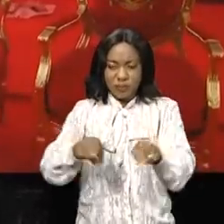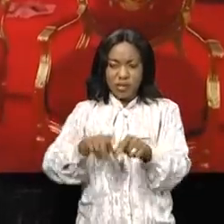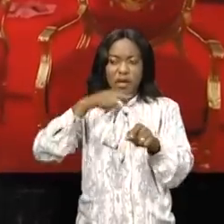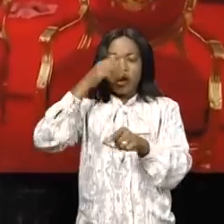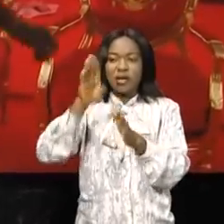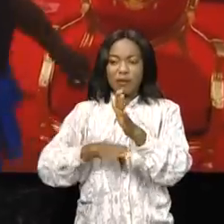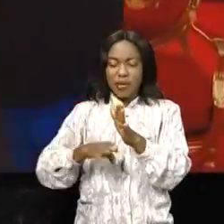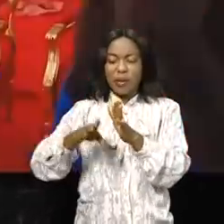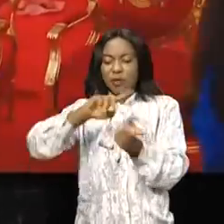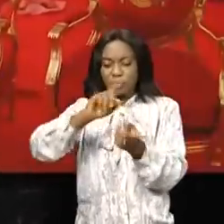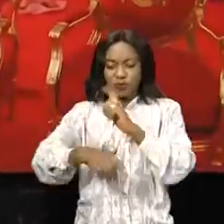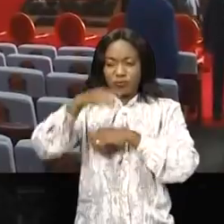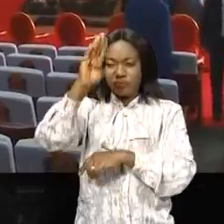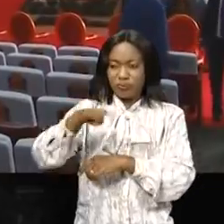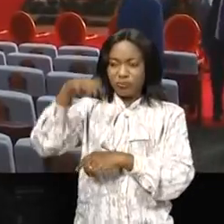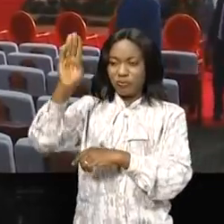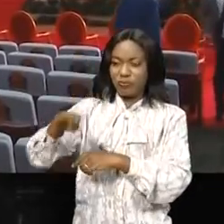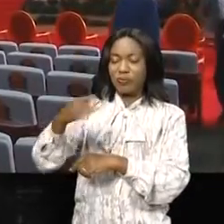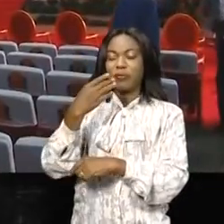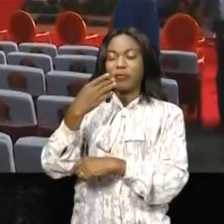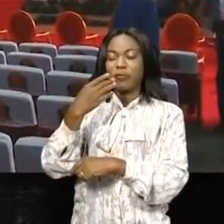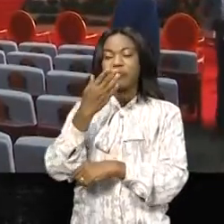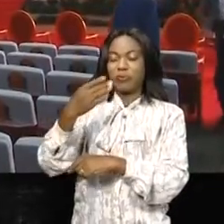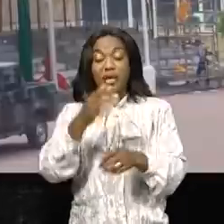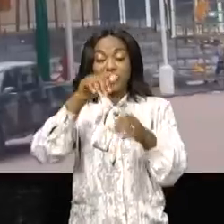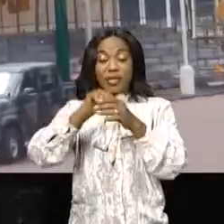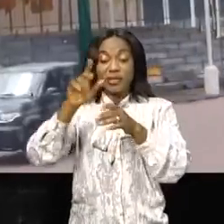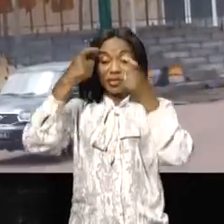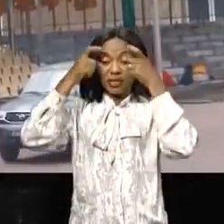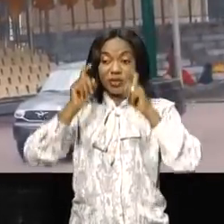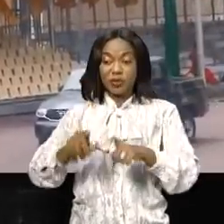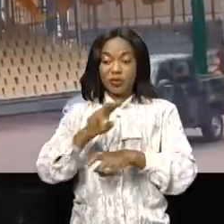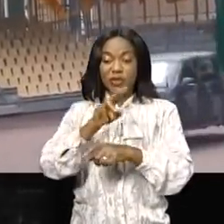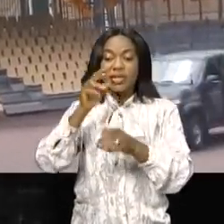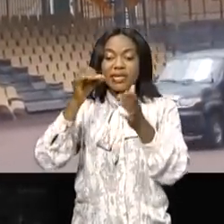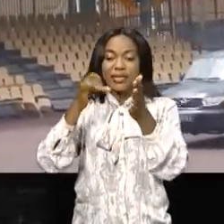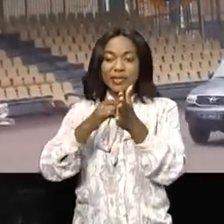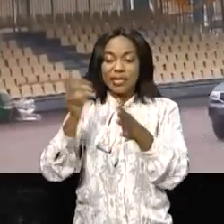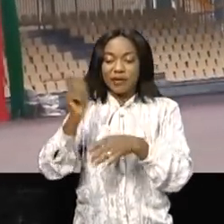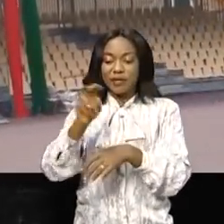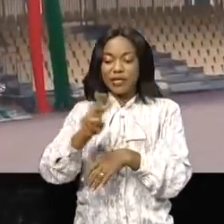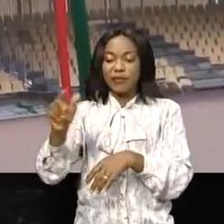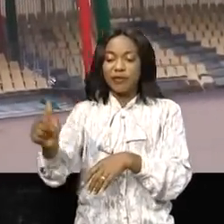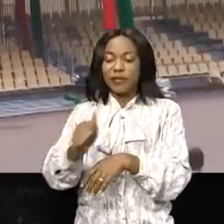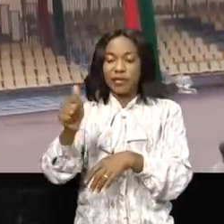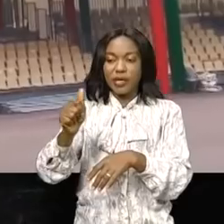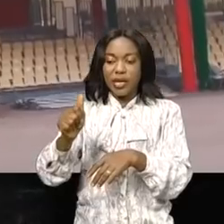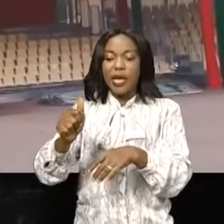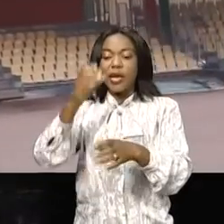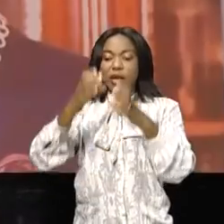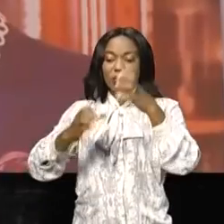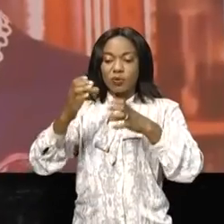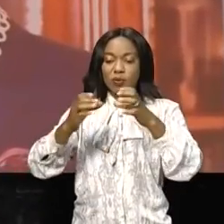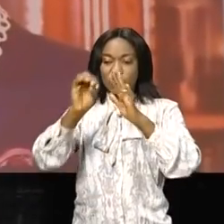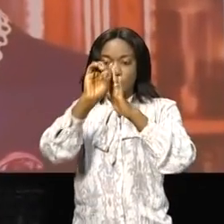revêtir sa plus belle robe. Dans sa débat du 6 avril 2021, la cour constitutionnelle a proclamé la